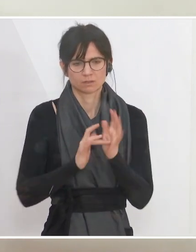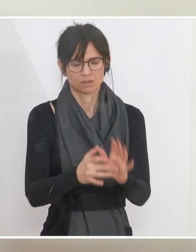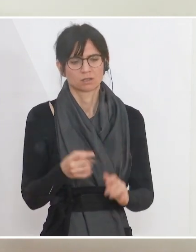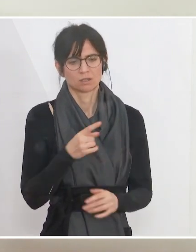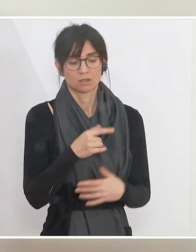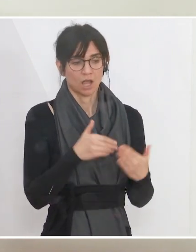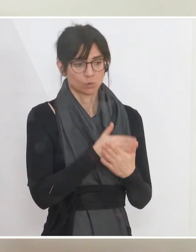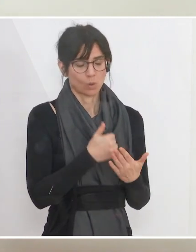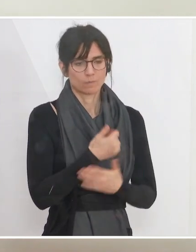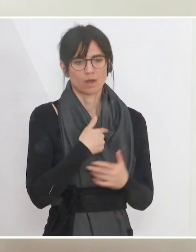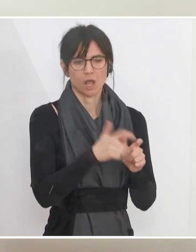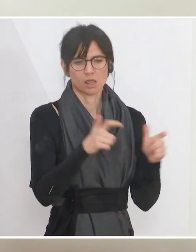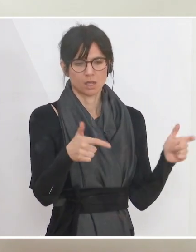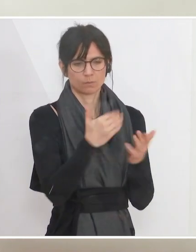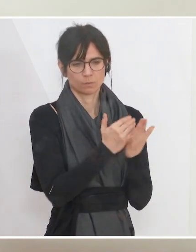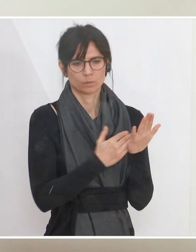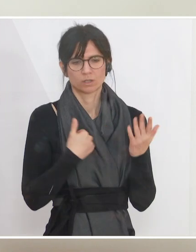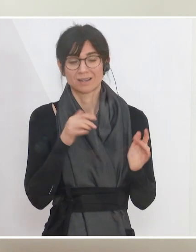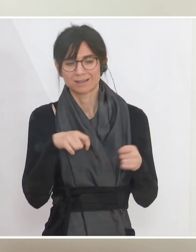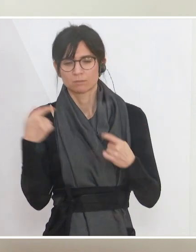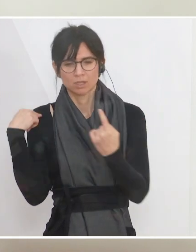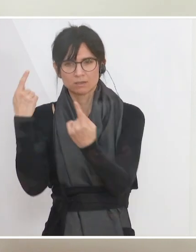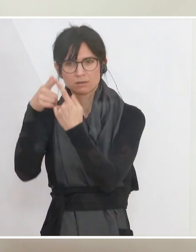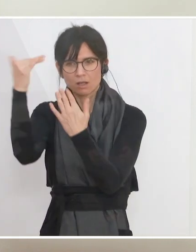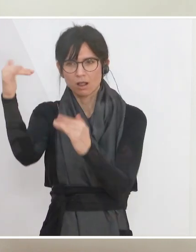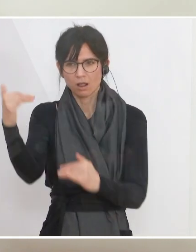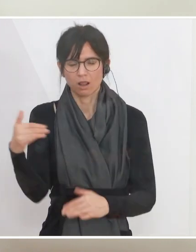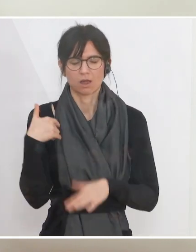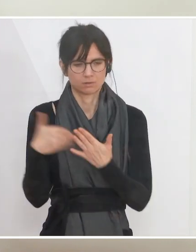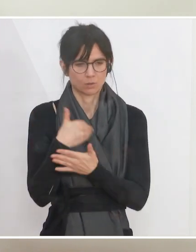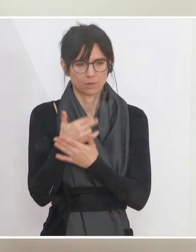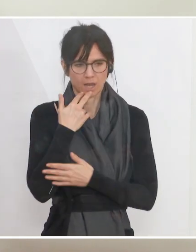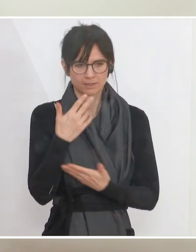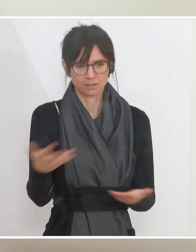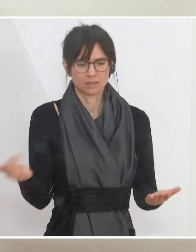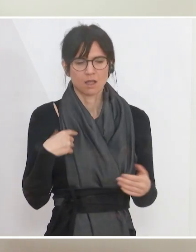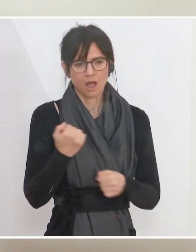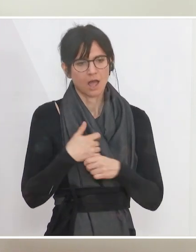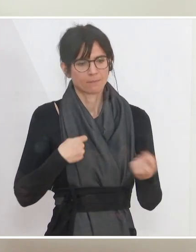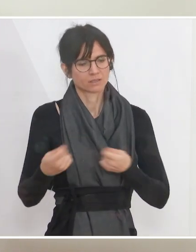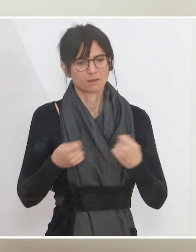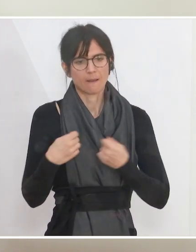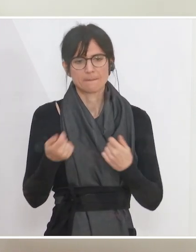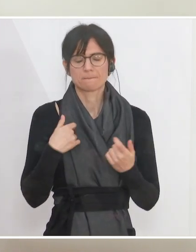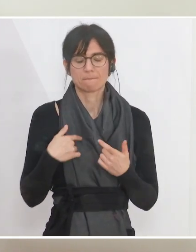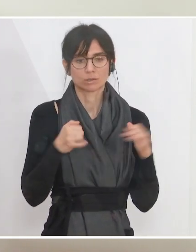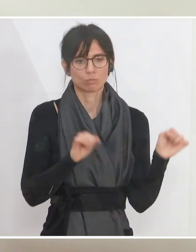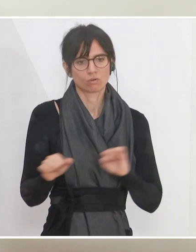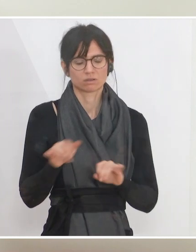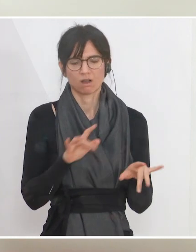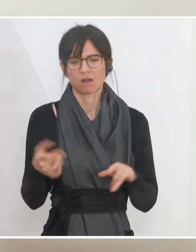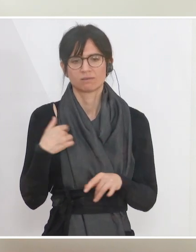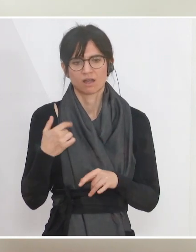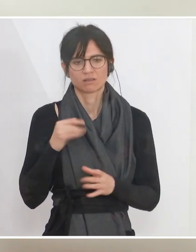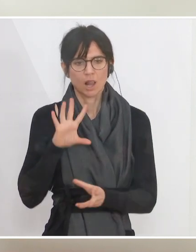-Ausbau-Gesetzes, mit dem Ausbau-Zielen für die erneuerbare Energie, haben wir Arbeitsmarktpotenziale verbunden. Und die